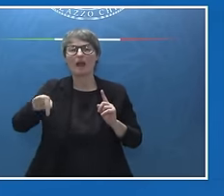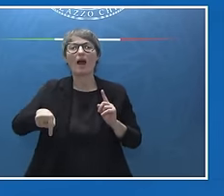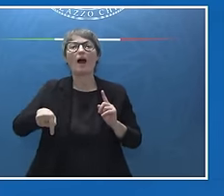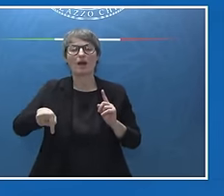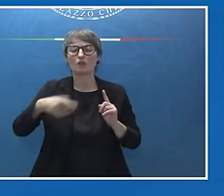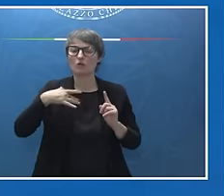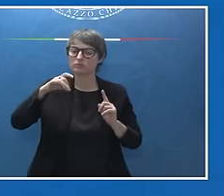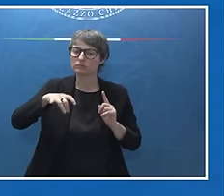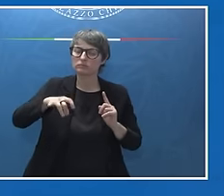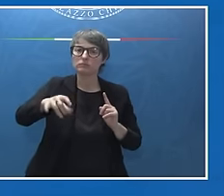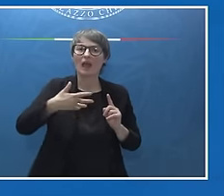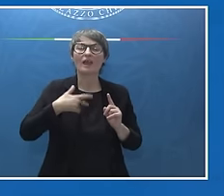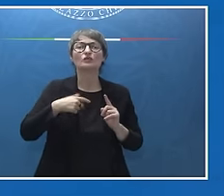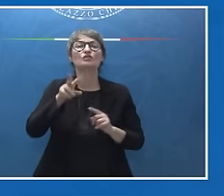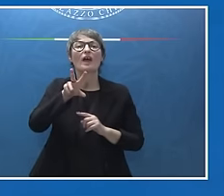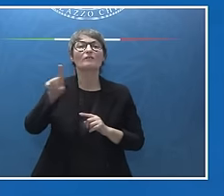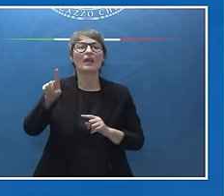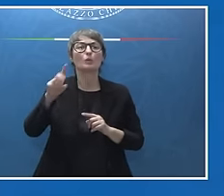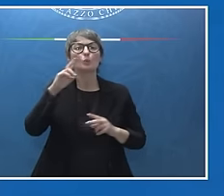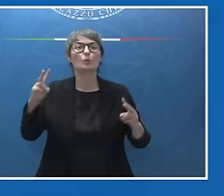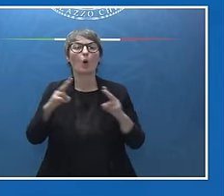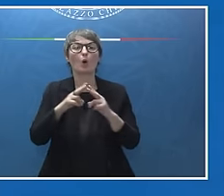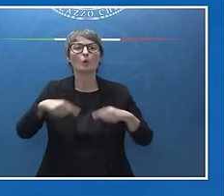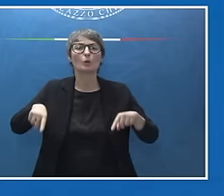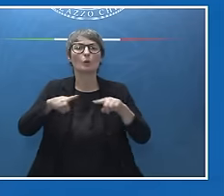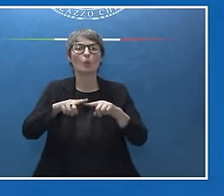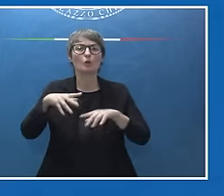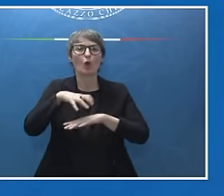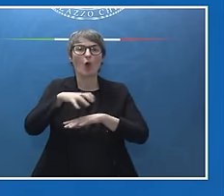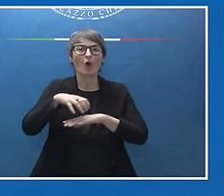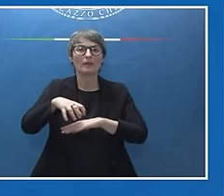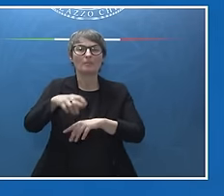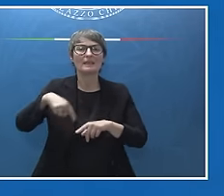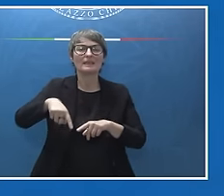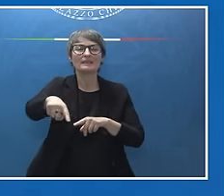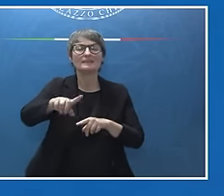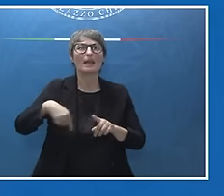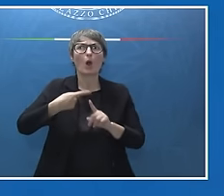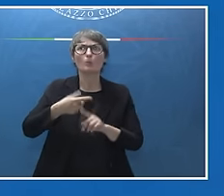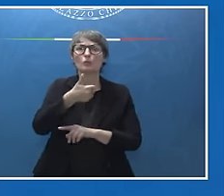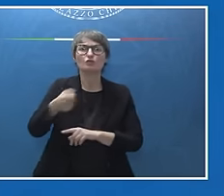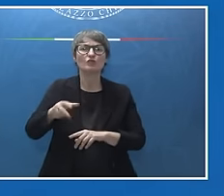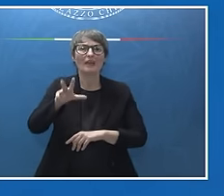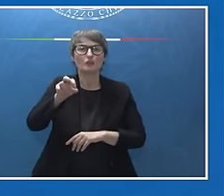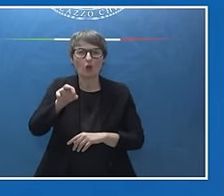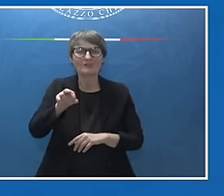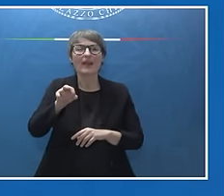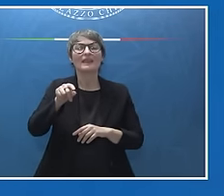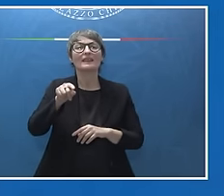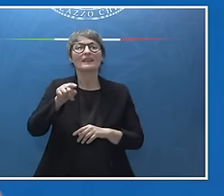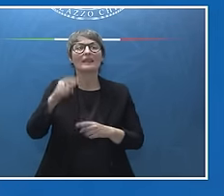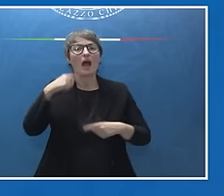21 riunioni ministeriali, più di 130 riunioni di gruppo di lavoro tecniche,